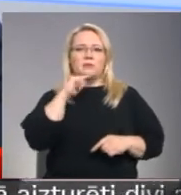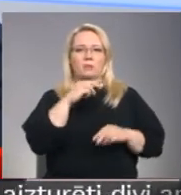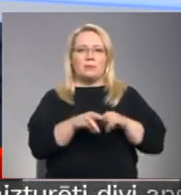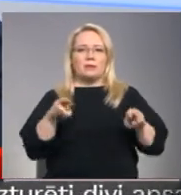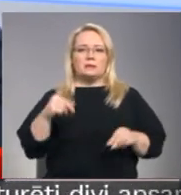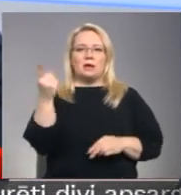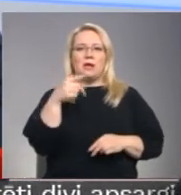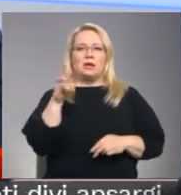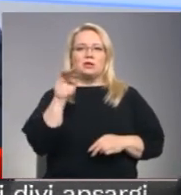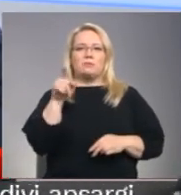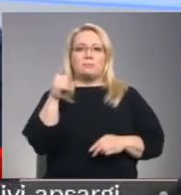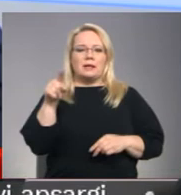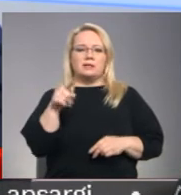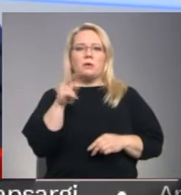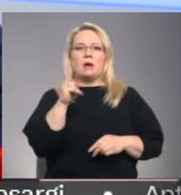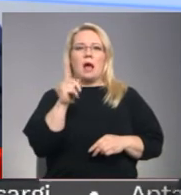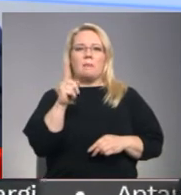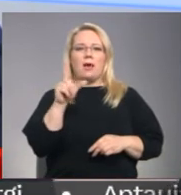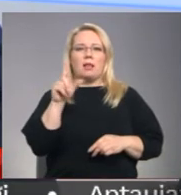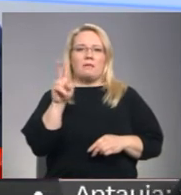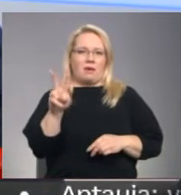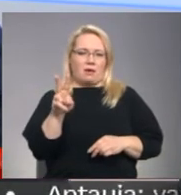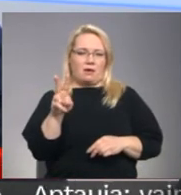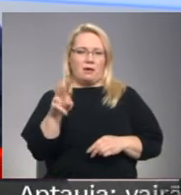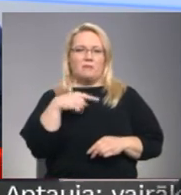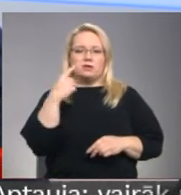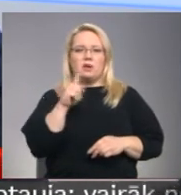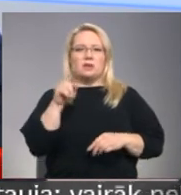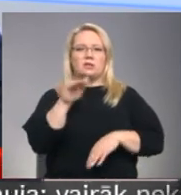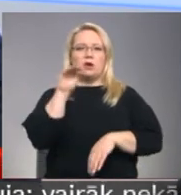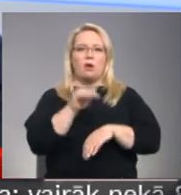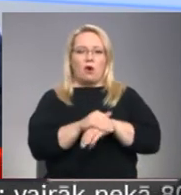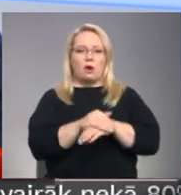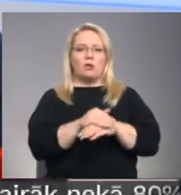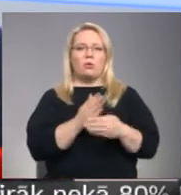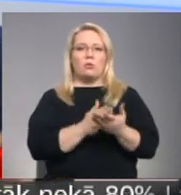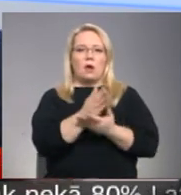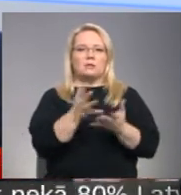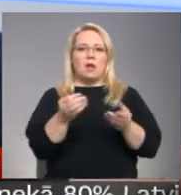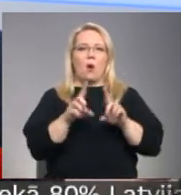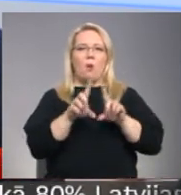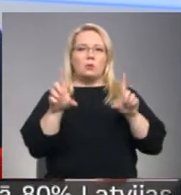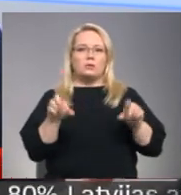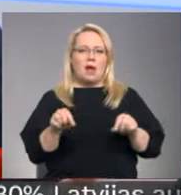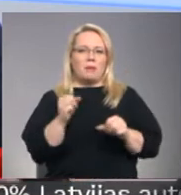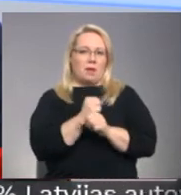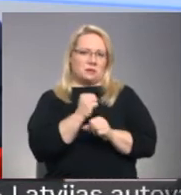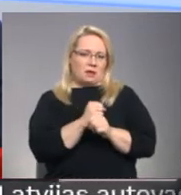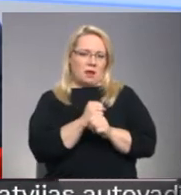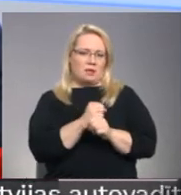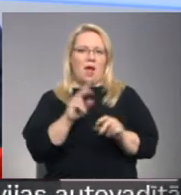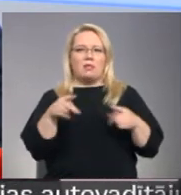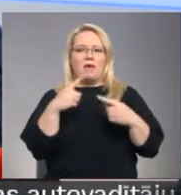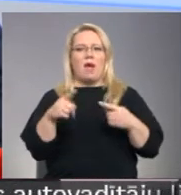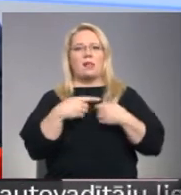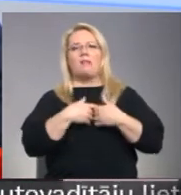Tidzi Šmīds no KPVLV. Tas ir tas, kā konkrēt pa nozareļu uzņēmu jāstrādā. Nav jāatvar leidaru atvaļā, bet